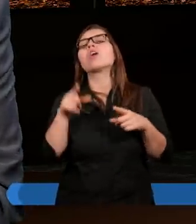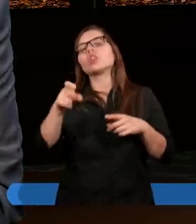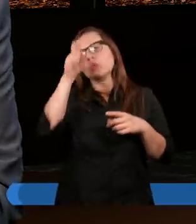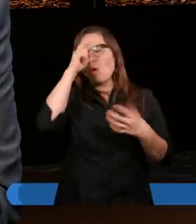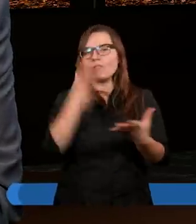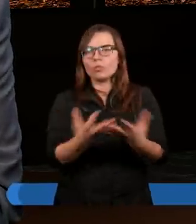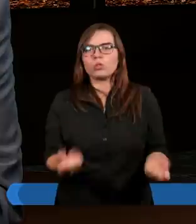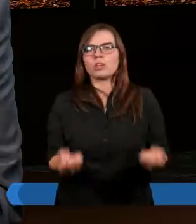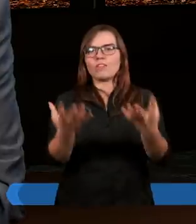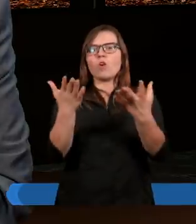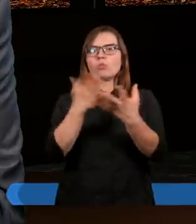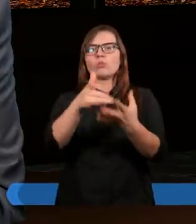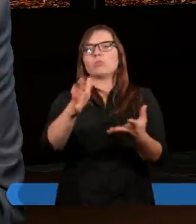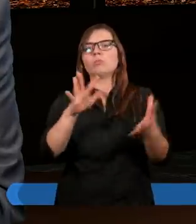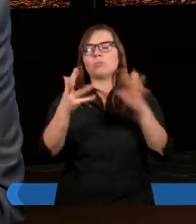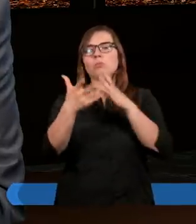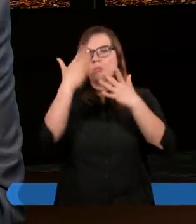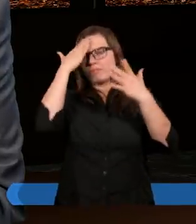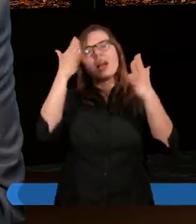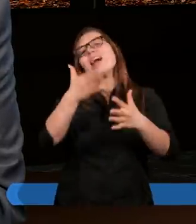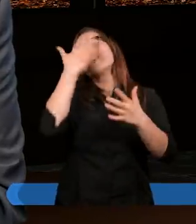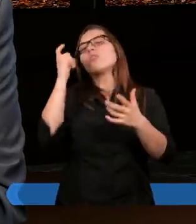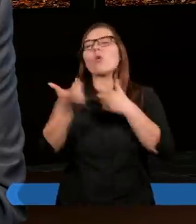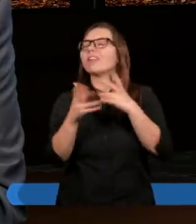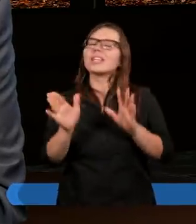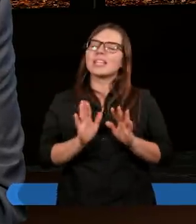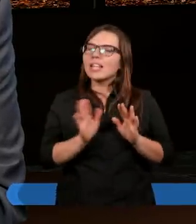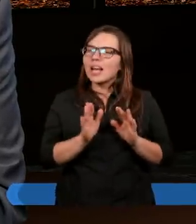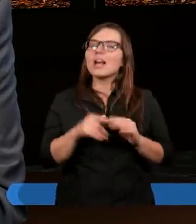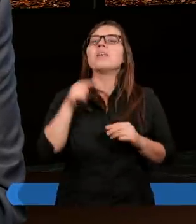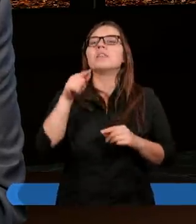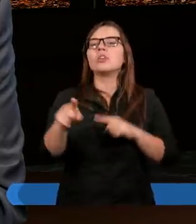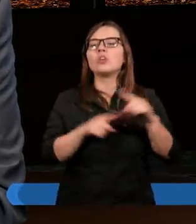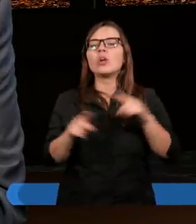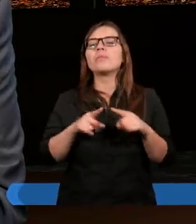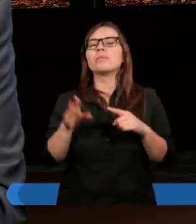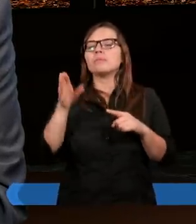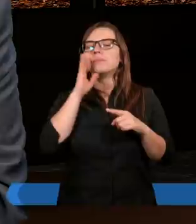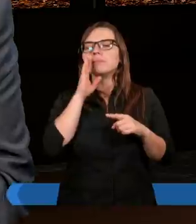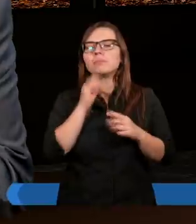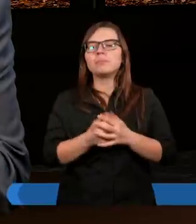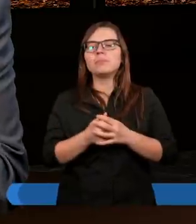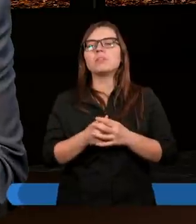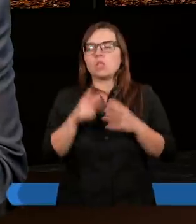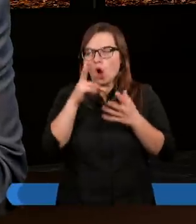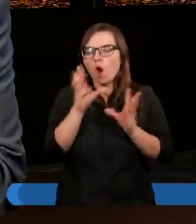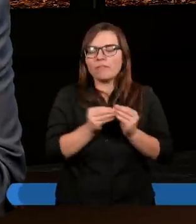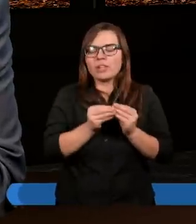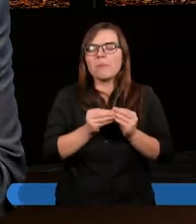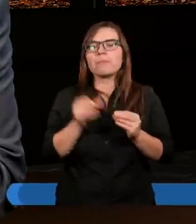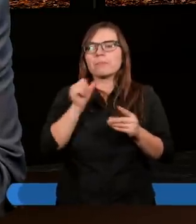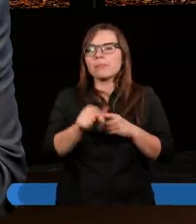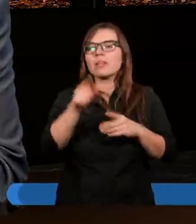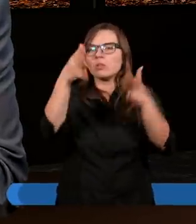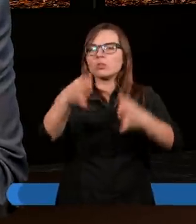człowieka, teraz mu się ten człowiek zbisurmanił i nie wiadomo, co z nim zrobić. Zniszczy, zlikwidować, czy coś takiego. Owszem, nawet